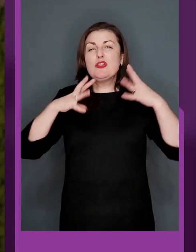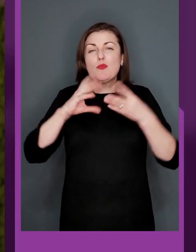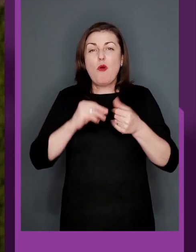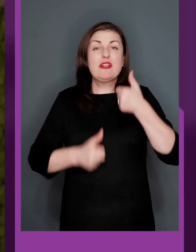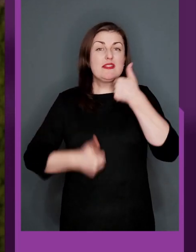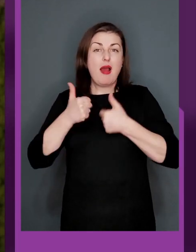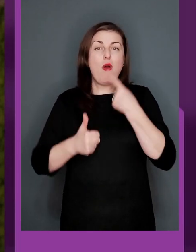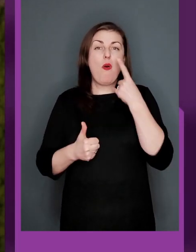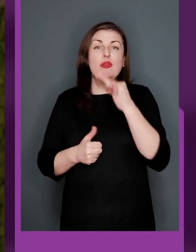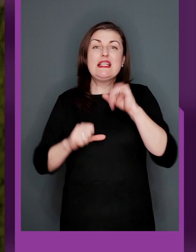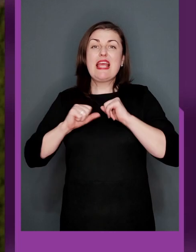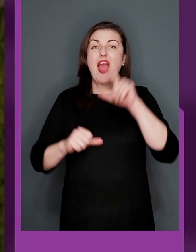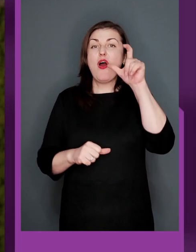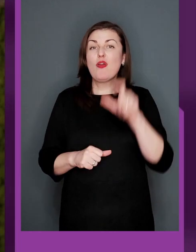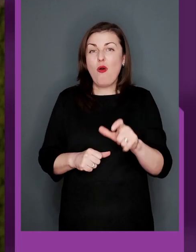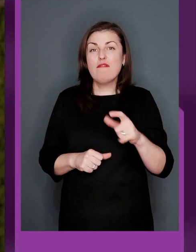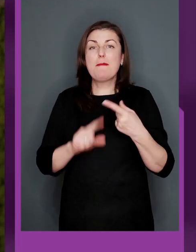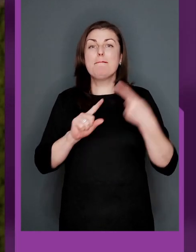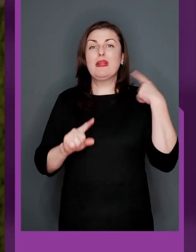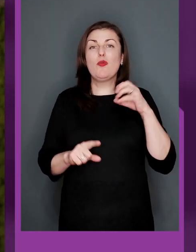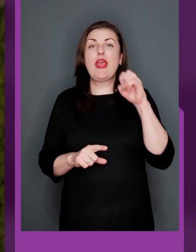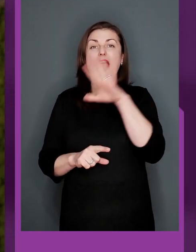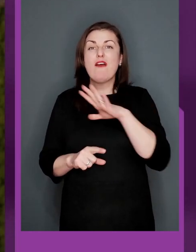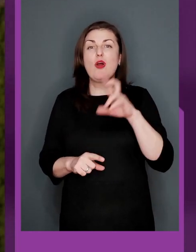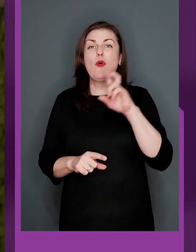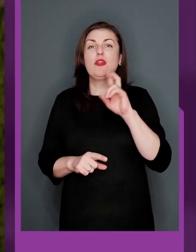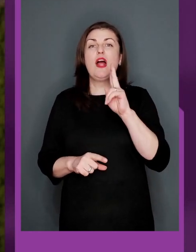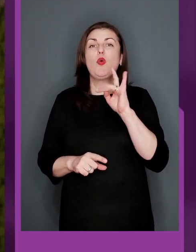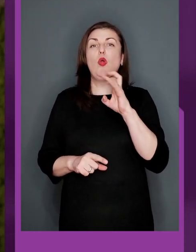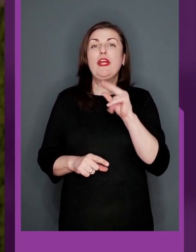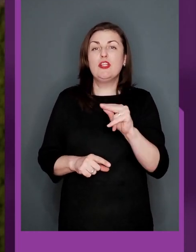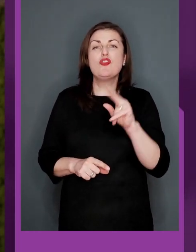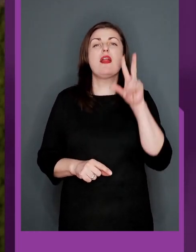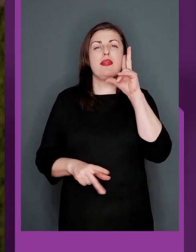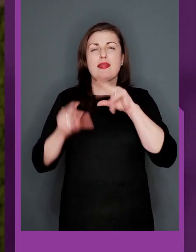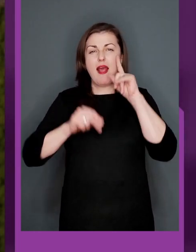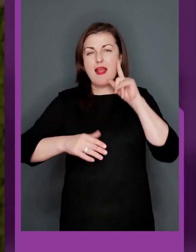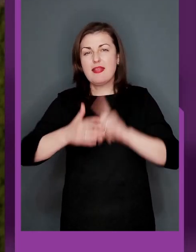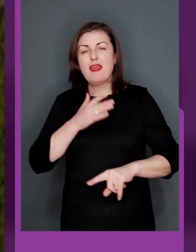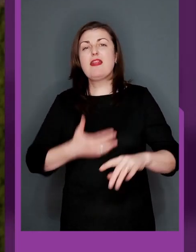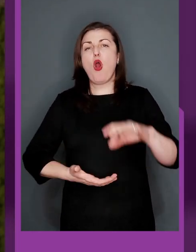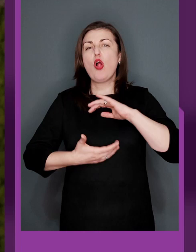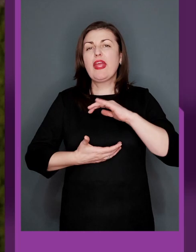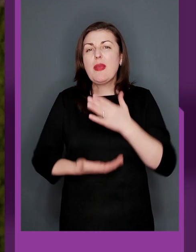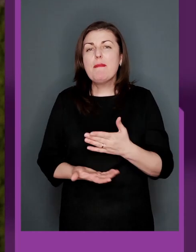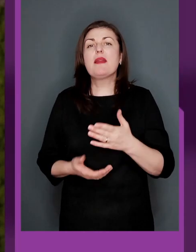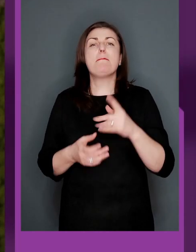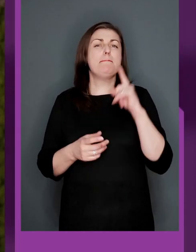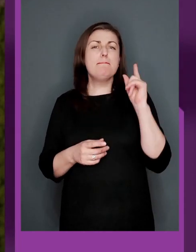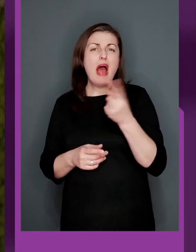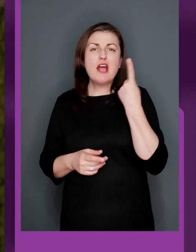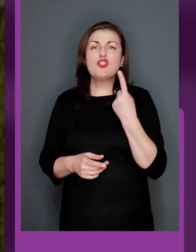змагання з одним з героїв минулого Євро Богданом Кулиничем, надійний, як завжди, голкіпер, можна сказати,